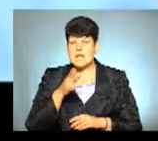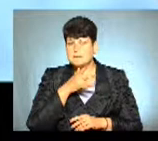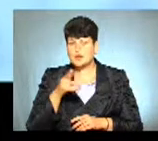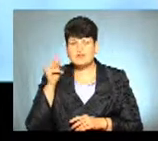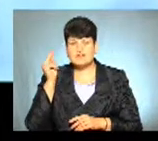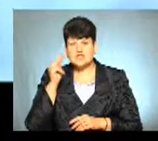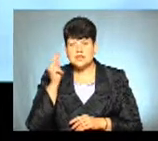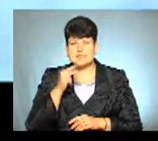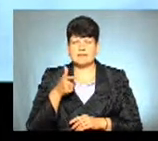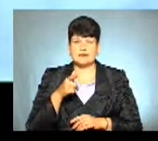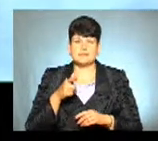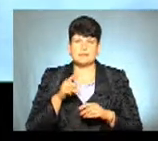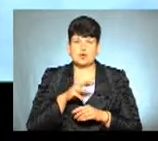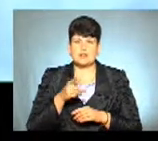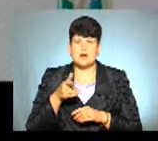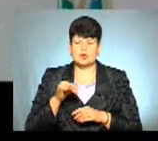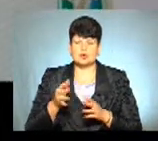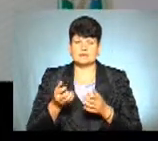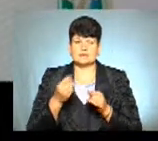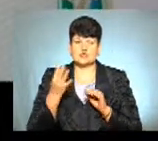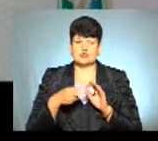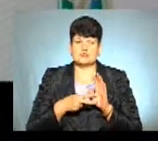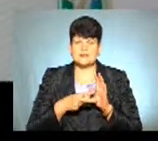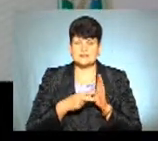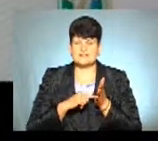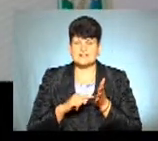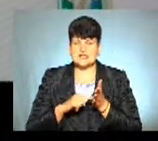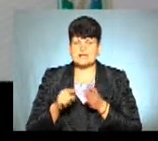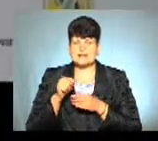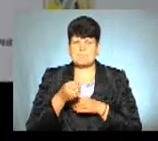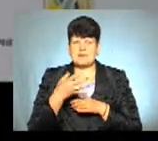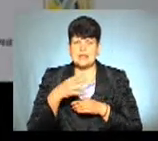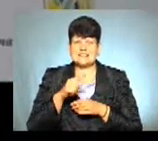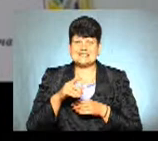гімназії Микола Гальчук отримав 47 відзнак, а з них 15 за математику.